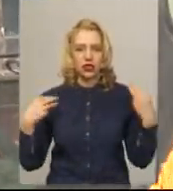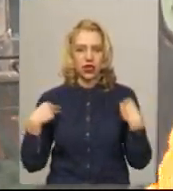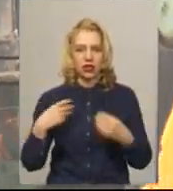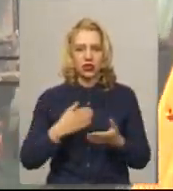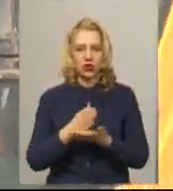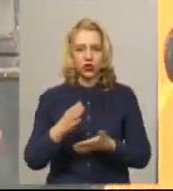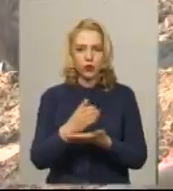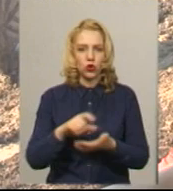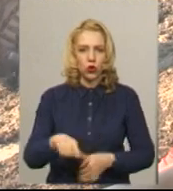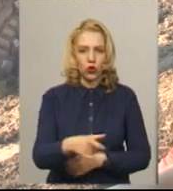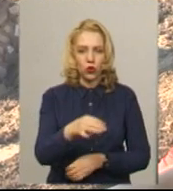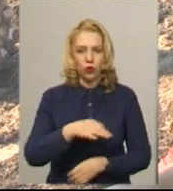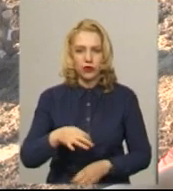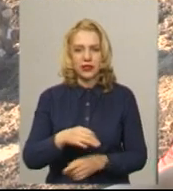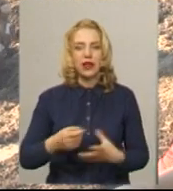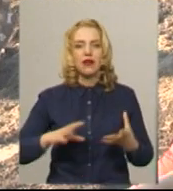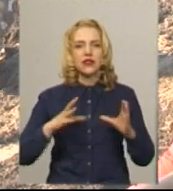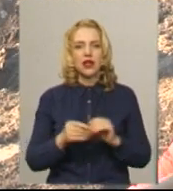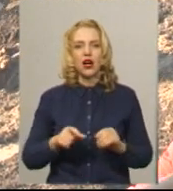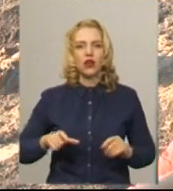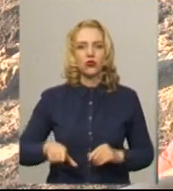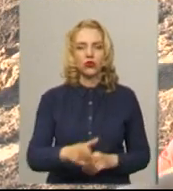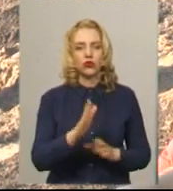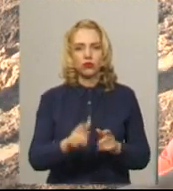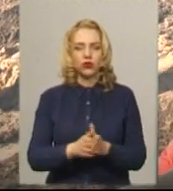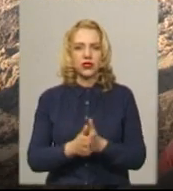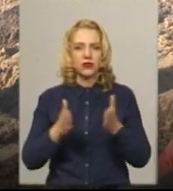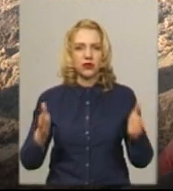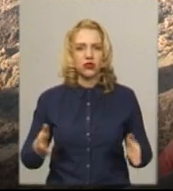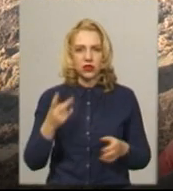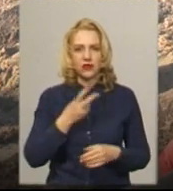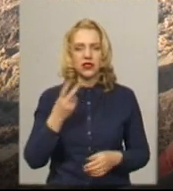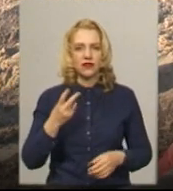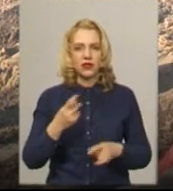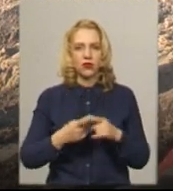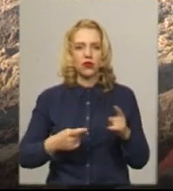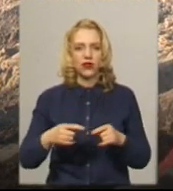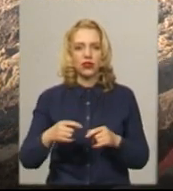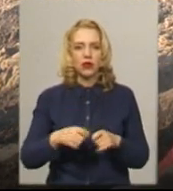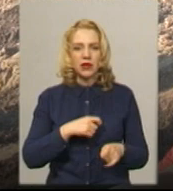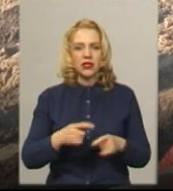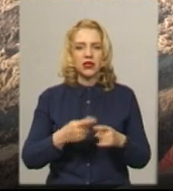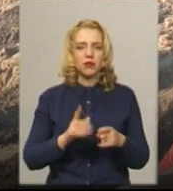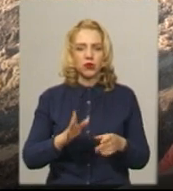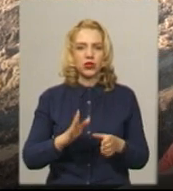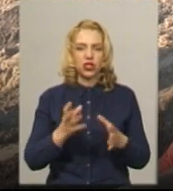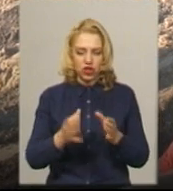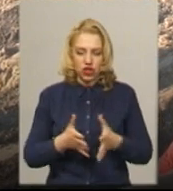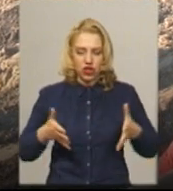області Валентин Данилюк. Загалом проїжджа частина збільшиться по 2,5 метри за рахунок зупинкових смуг, вона буде шерше.